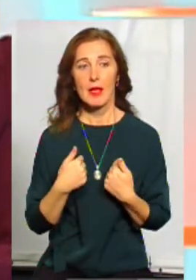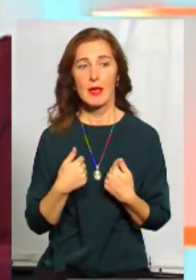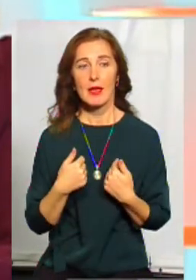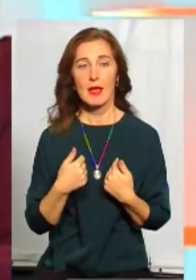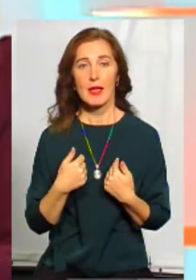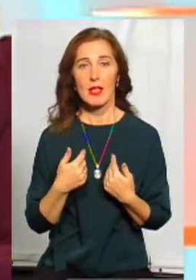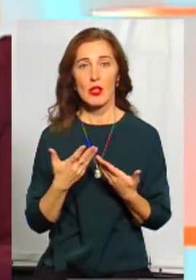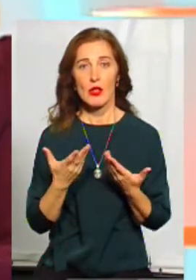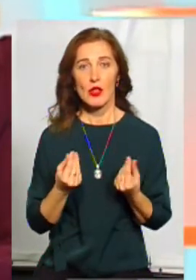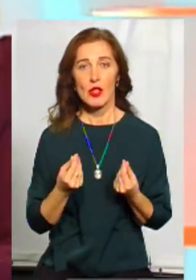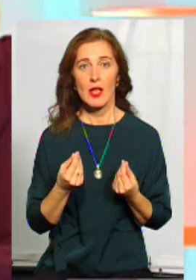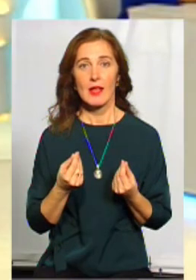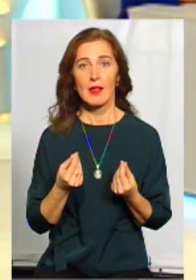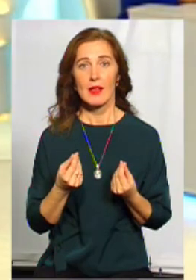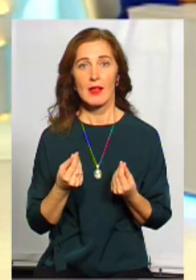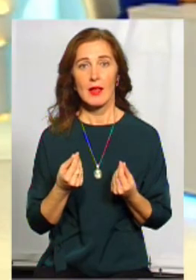на ледні граблі.